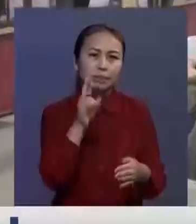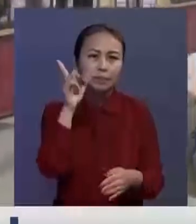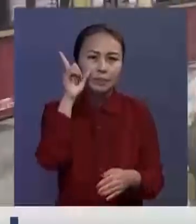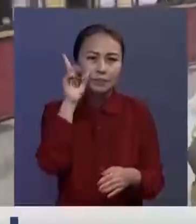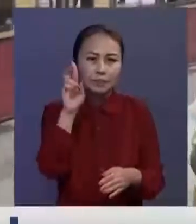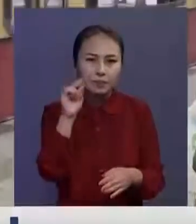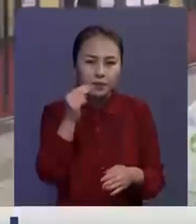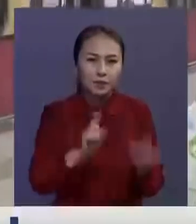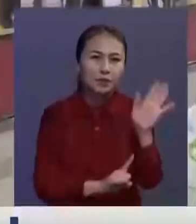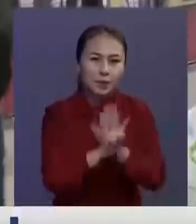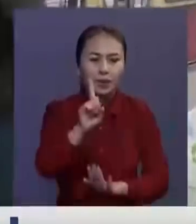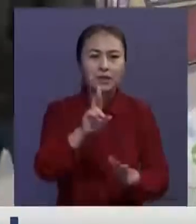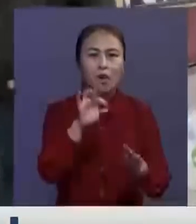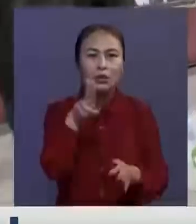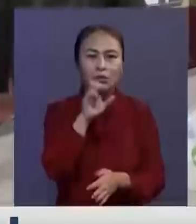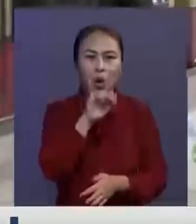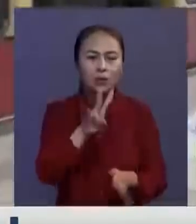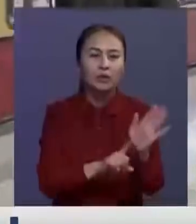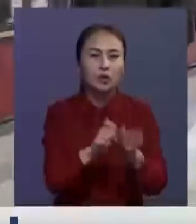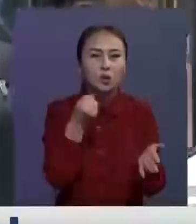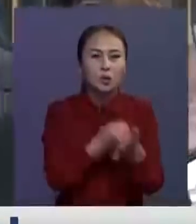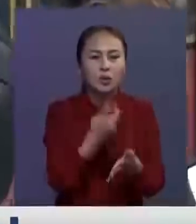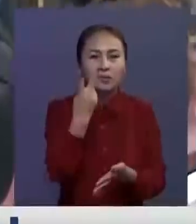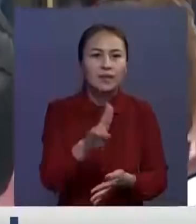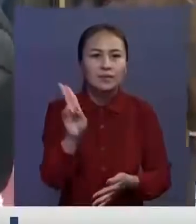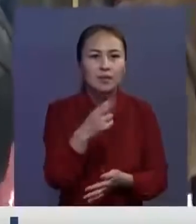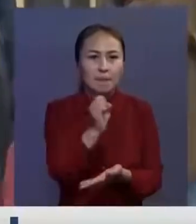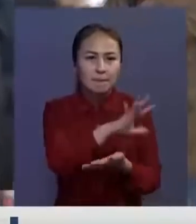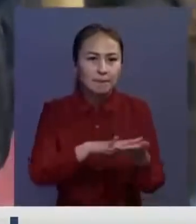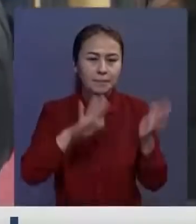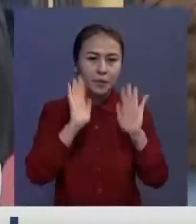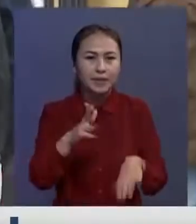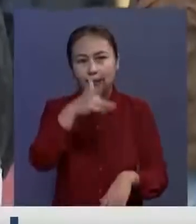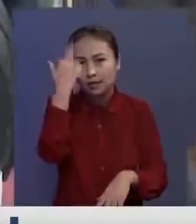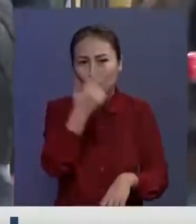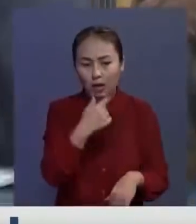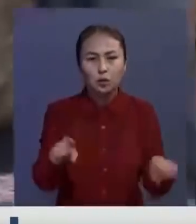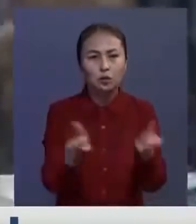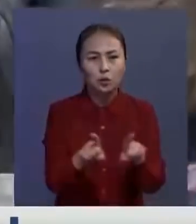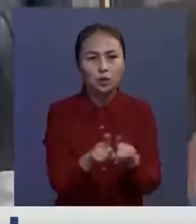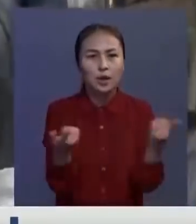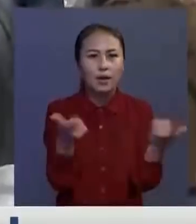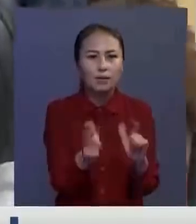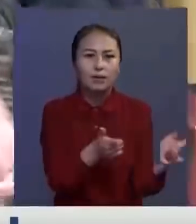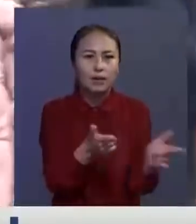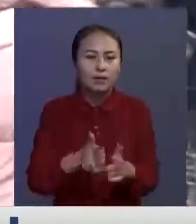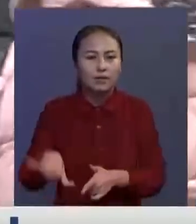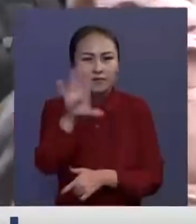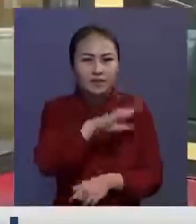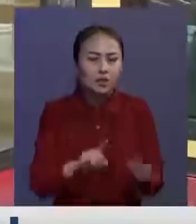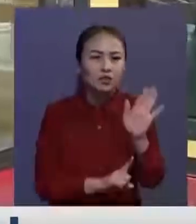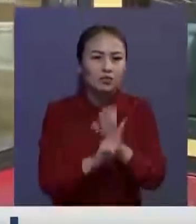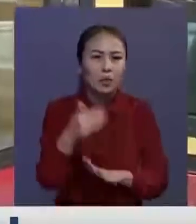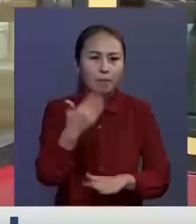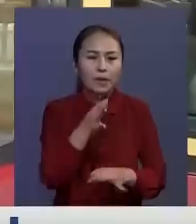бастап локдауын тәртіпі күшіне еніп, жел 90-ның екісіне дейін жалғасат. Италияда да карантин еңгізуге дайында алып жатыр. Бұл